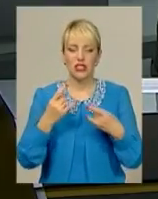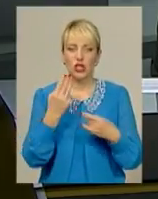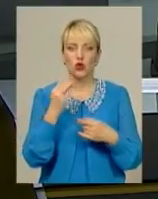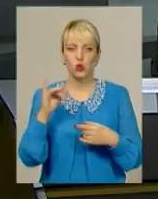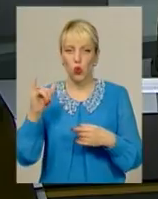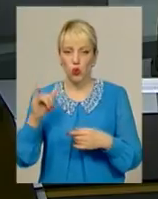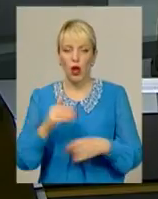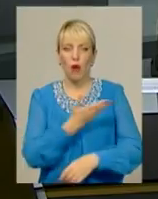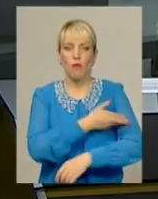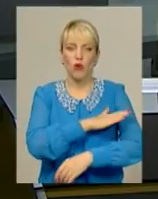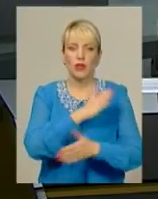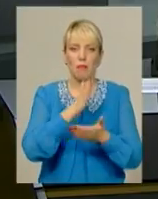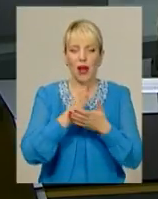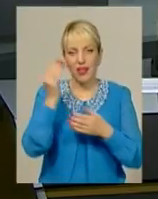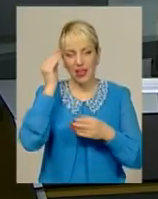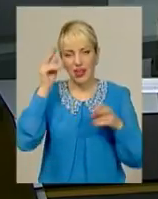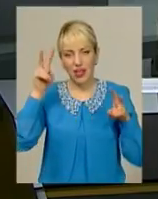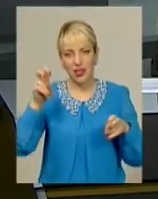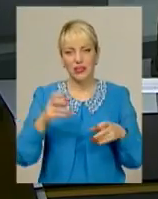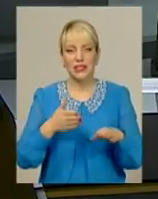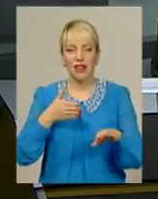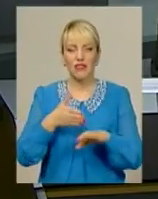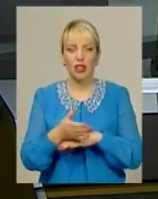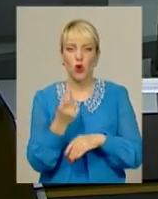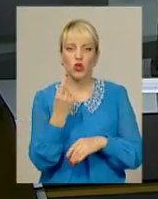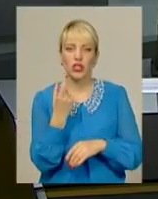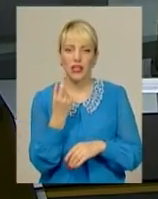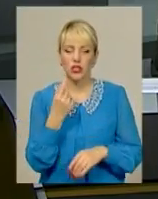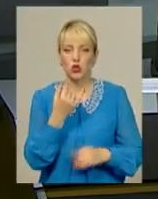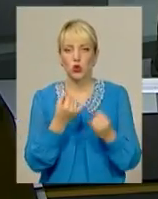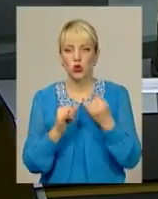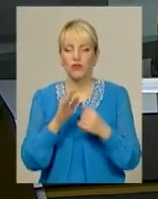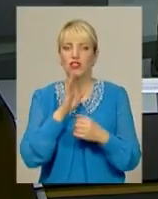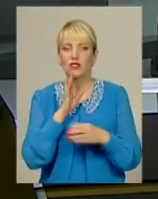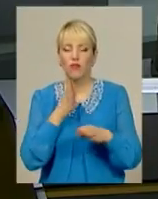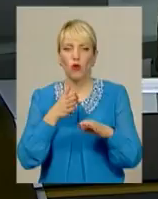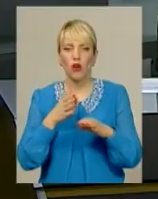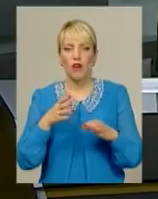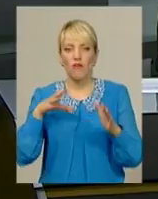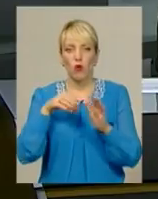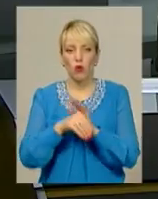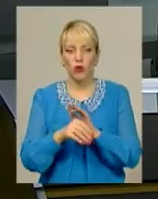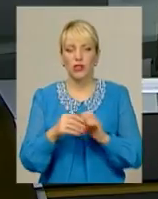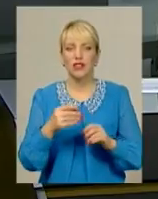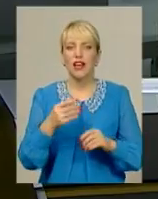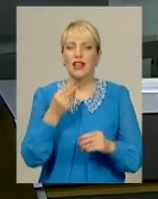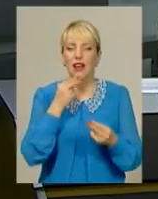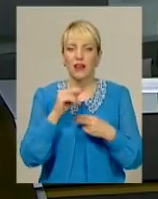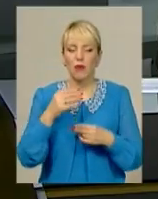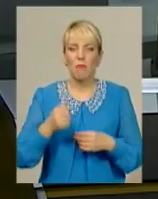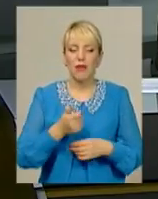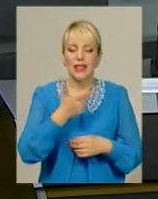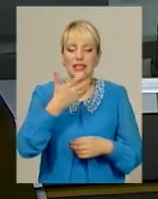Галіцина завітає у Хмельницький 11 жовтня. Вона входить у п'ятірку найкращих світових майстрів пісочної анімації.